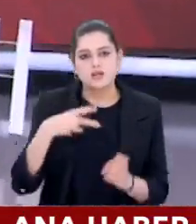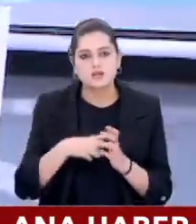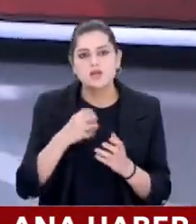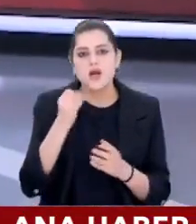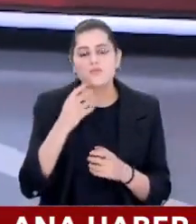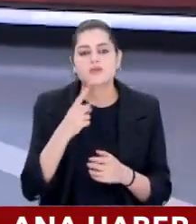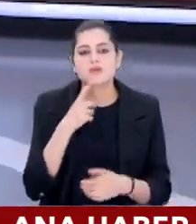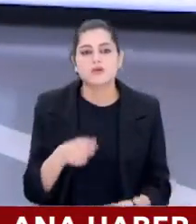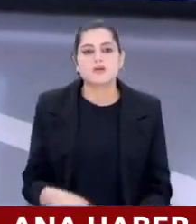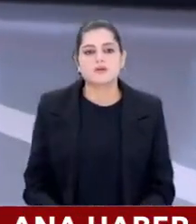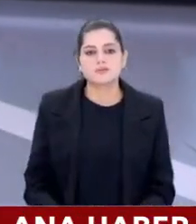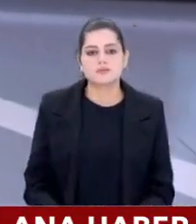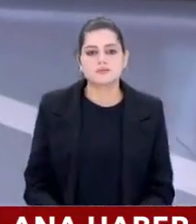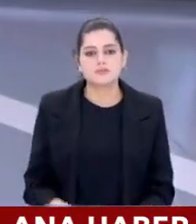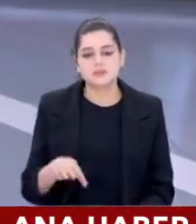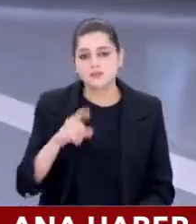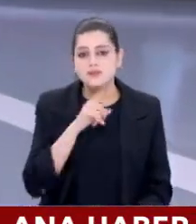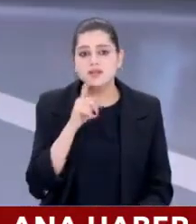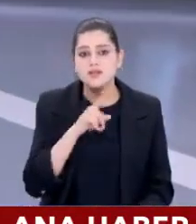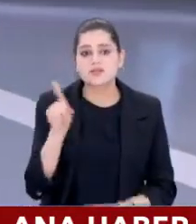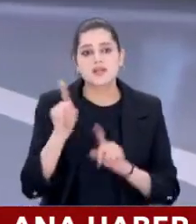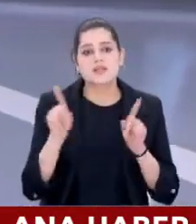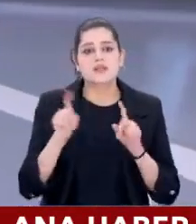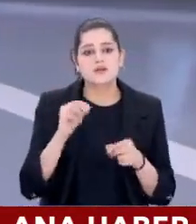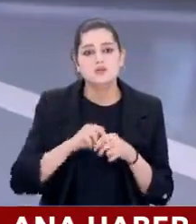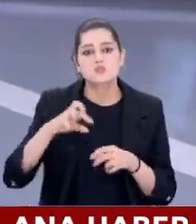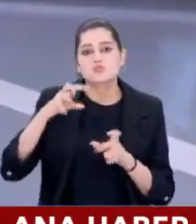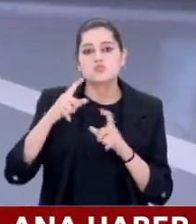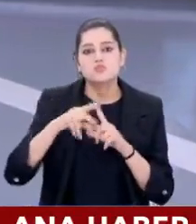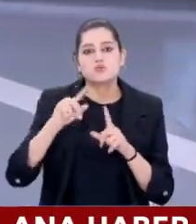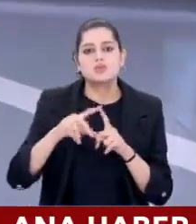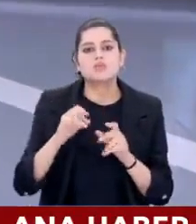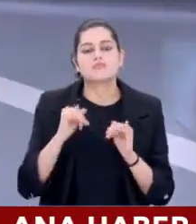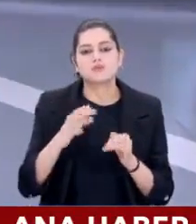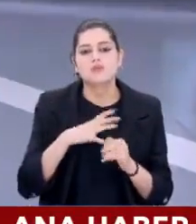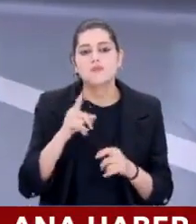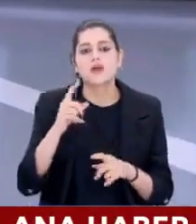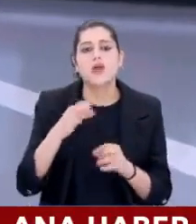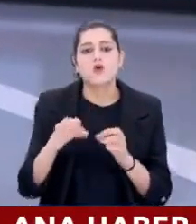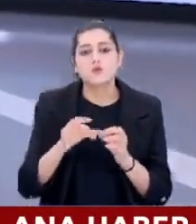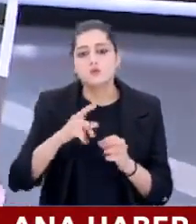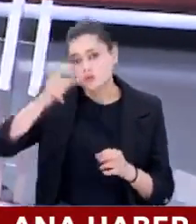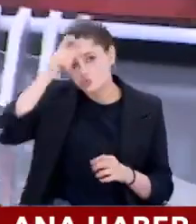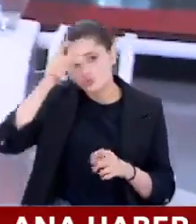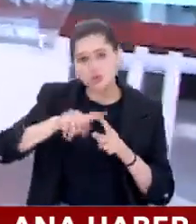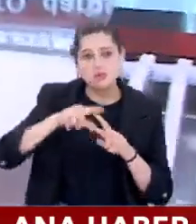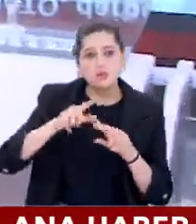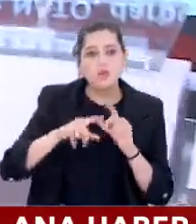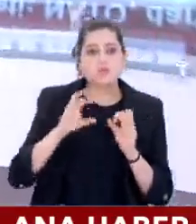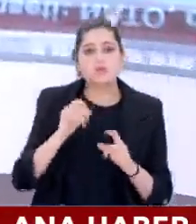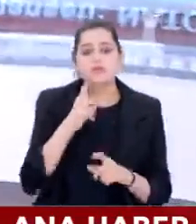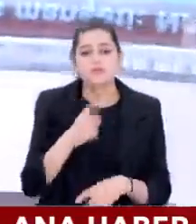Şimdi İngiliz medyasının bir Putin sancısı var anlaşılan. The Economist diyor ki Türkiye NATO için